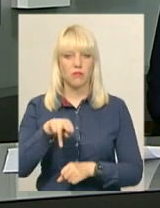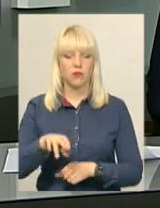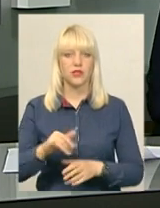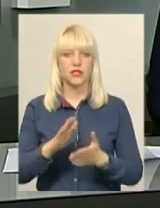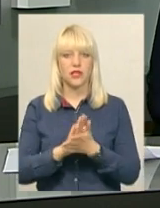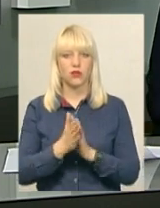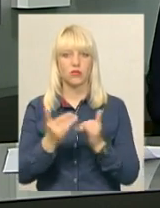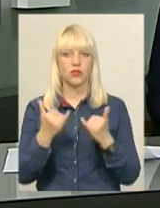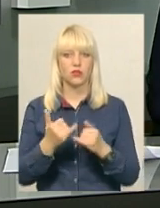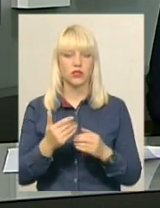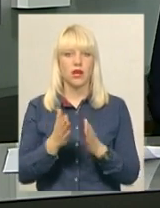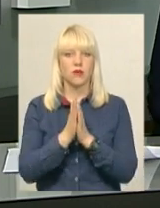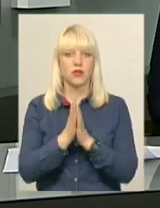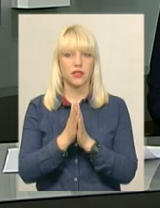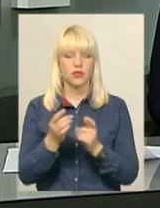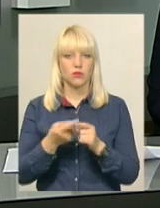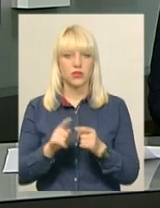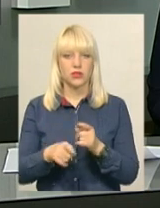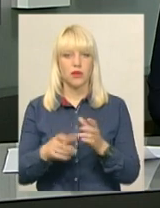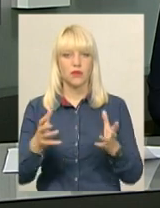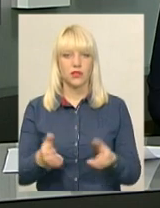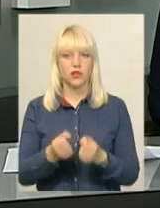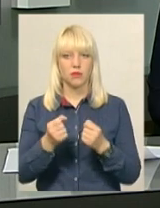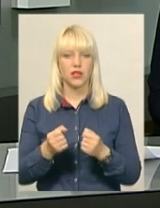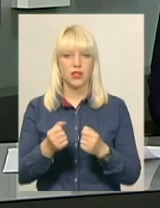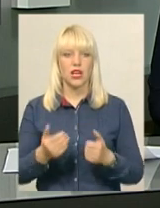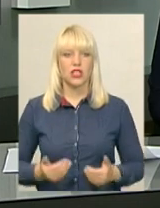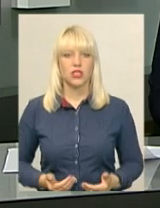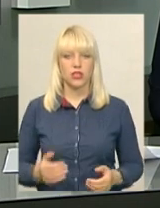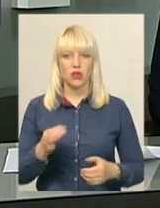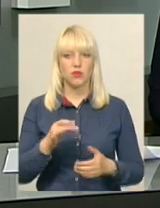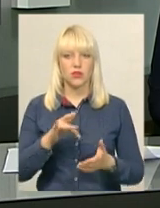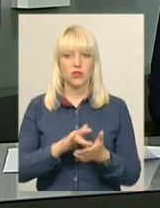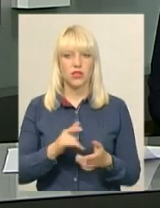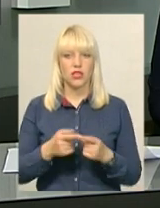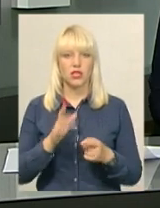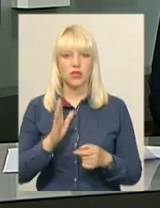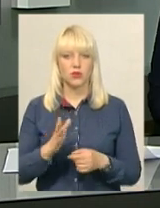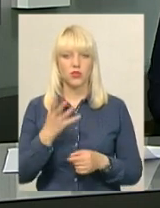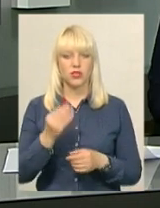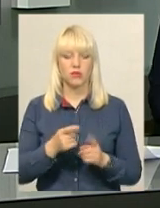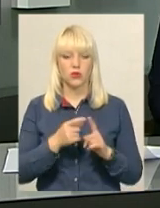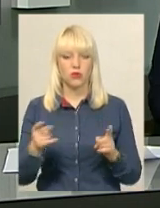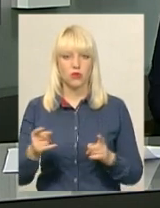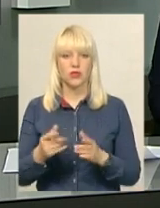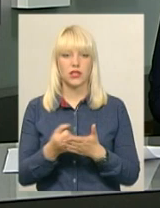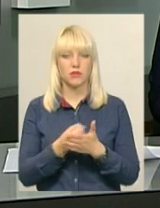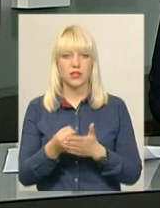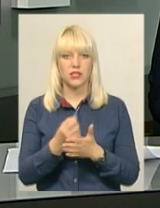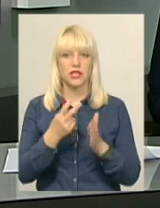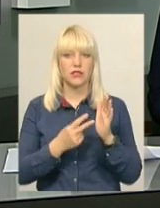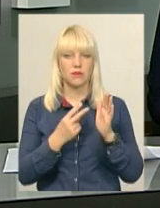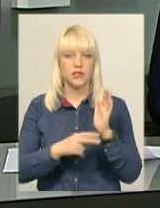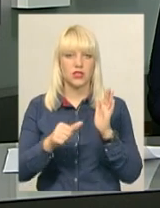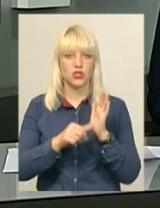петицію про це підтримали восьмеро жителів обласного центру. Збір підписів триватиме ще 86 днів. Чи є потреба у